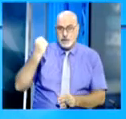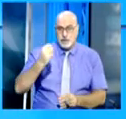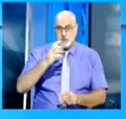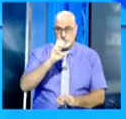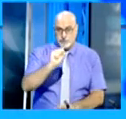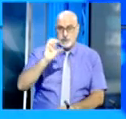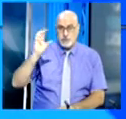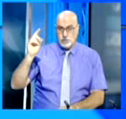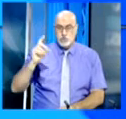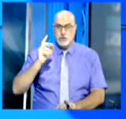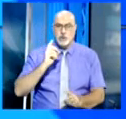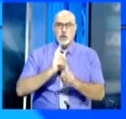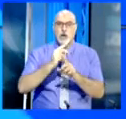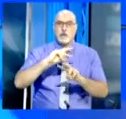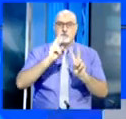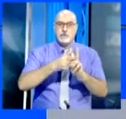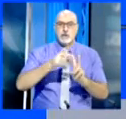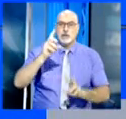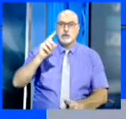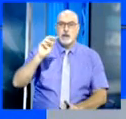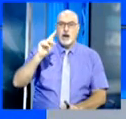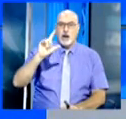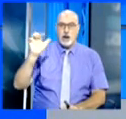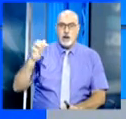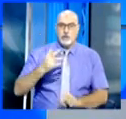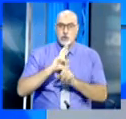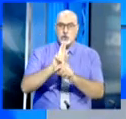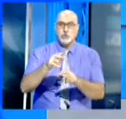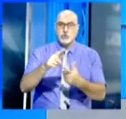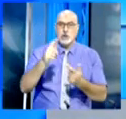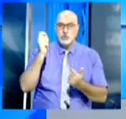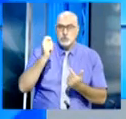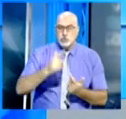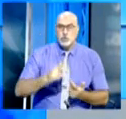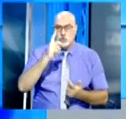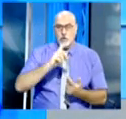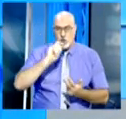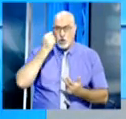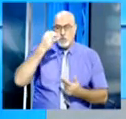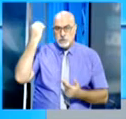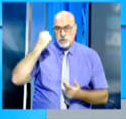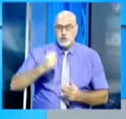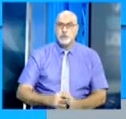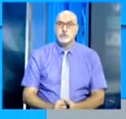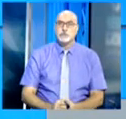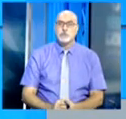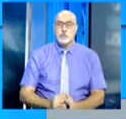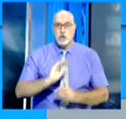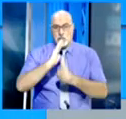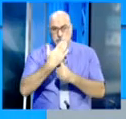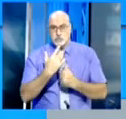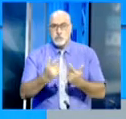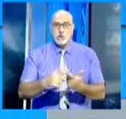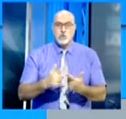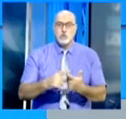أول أمس بمدينة الداخل المحتلة مع ممثلين عن جمعيات حقوقية صحراوية طلعوا على تصاعد